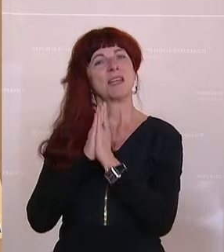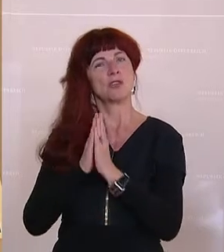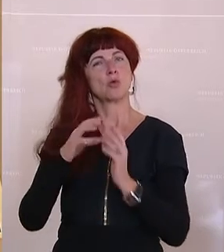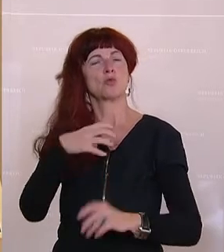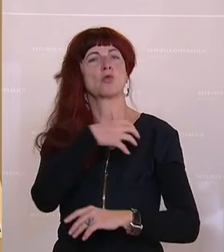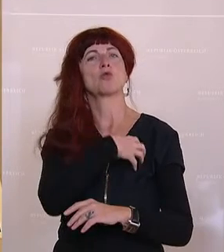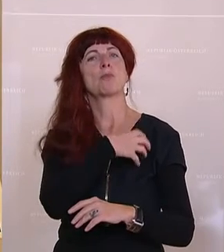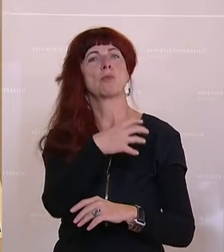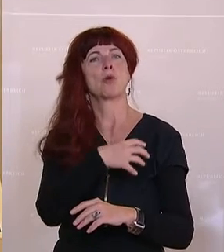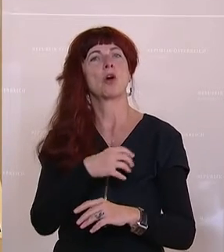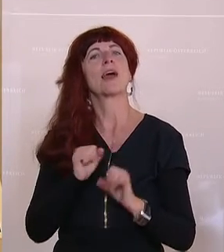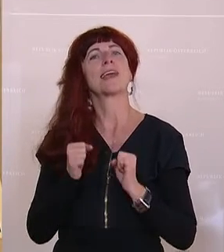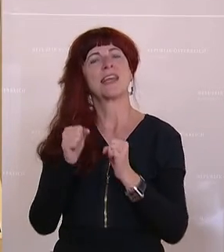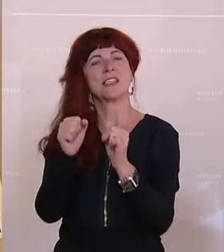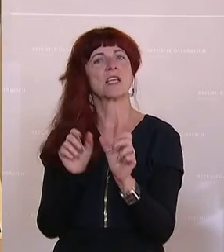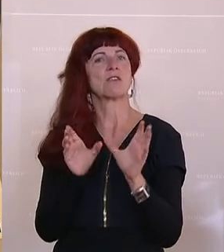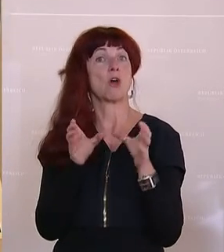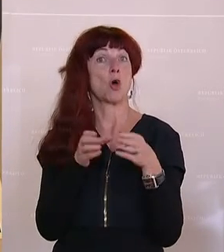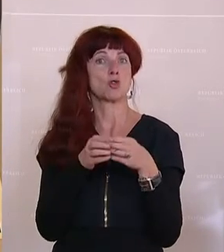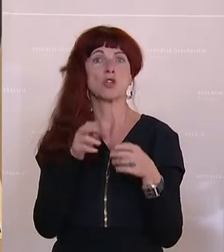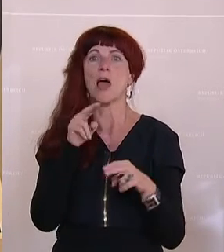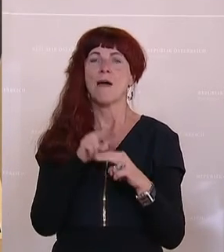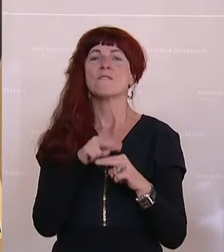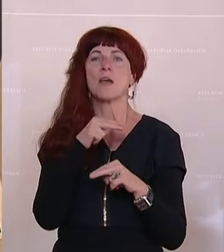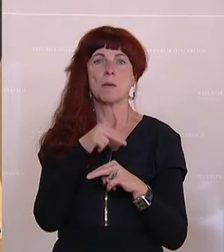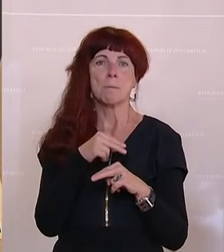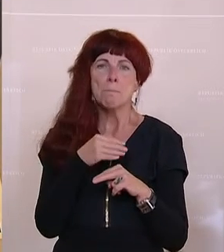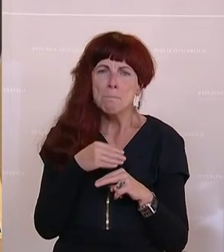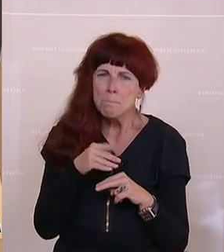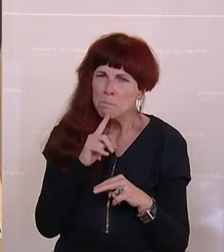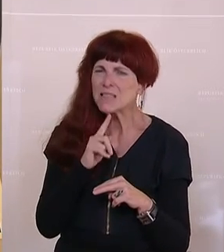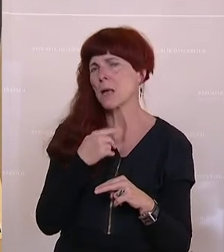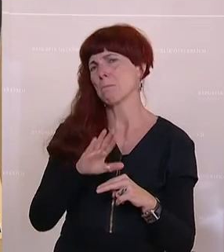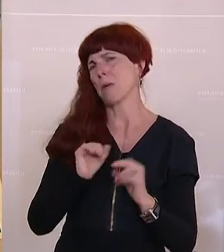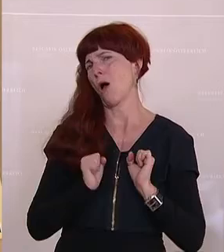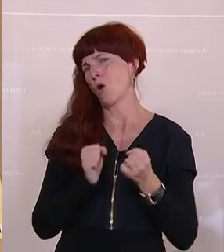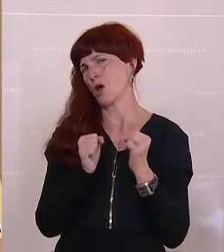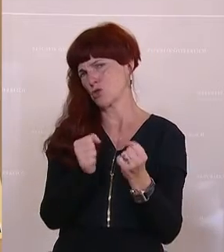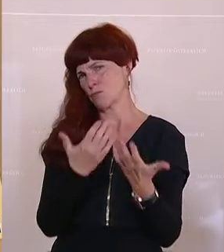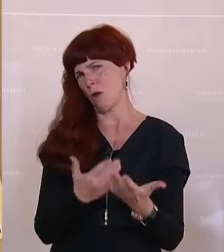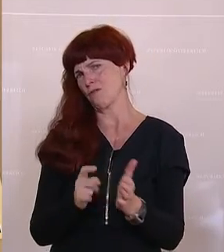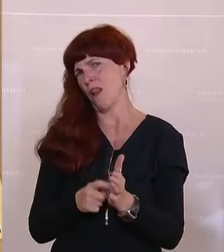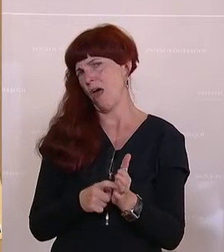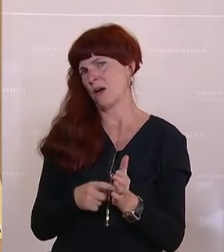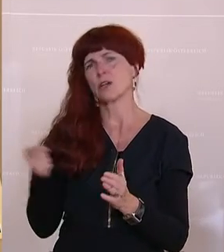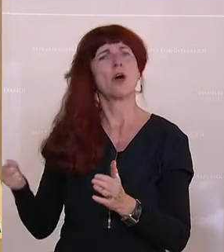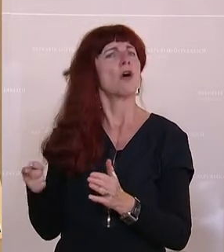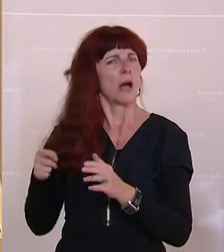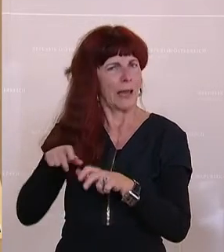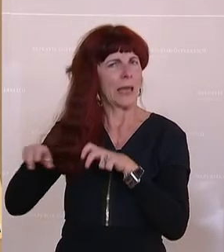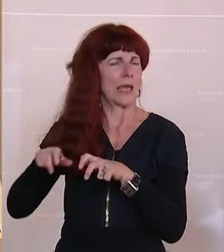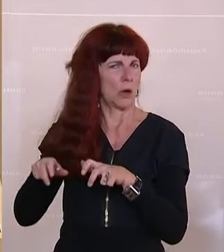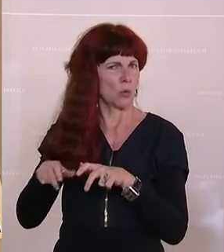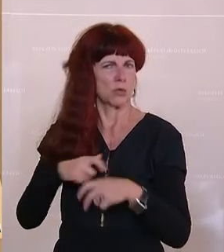-Initiativenausschuss ein bisschen mehr Engagement von den Regierungsparteien erhält, damit